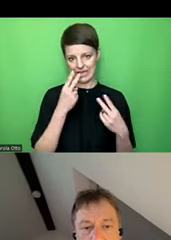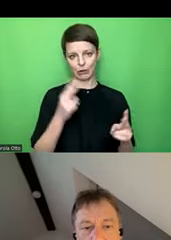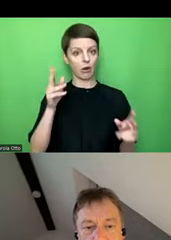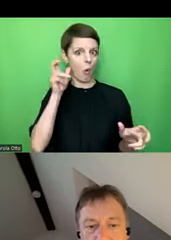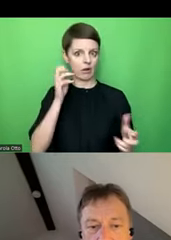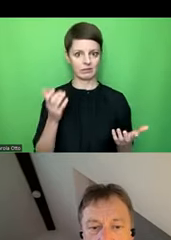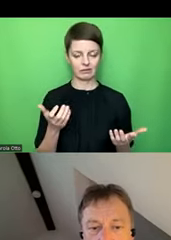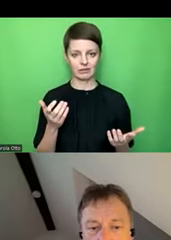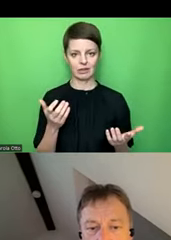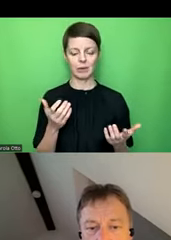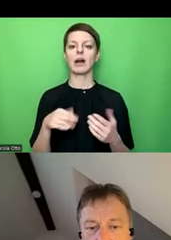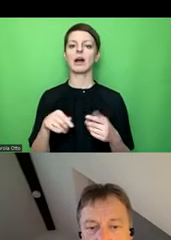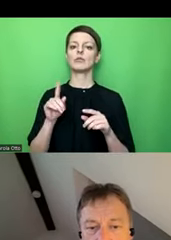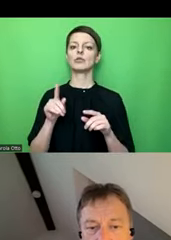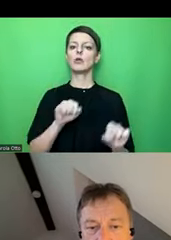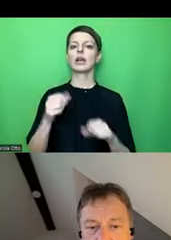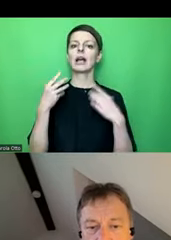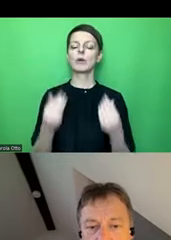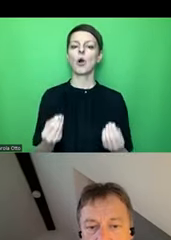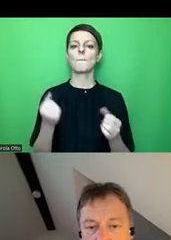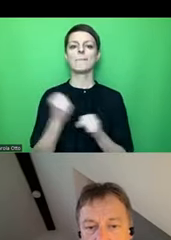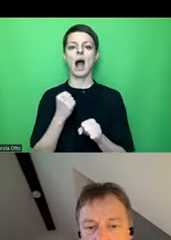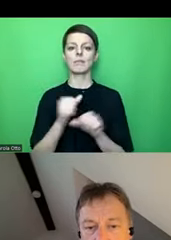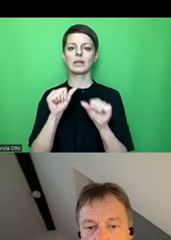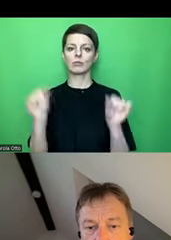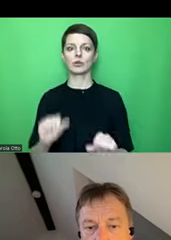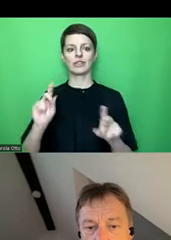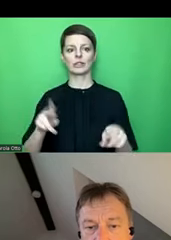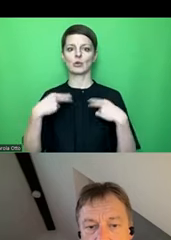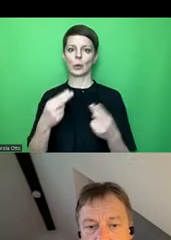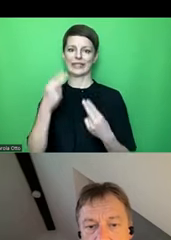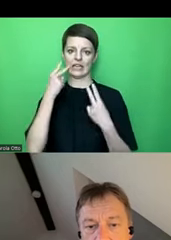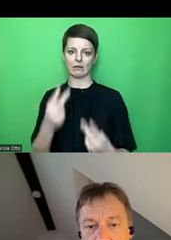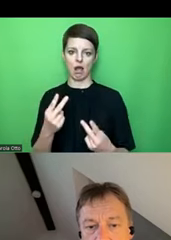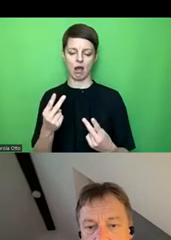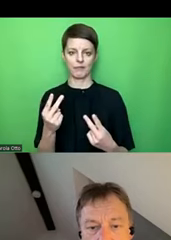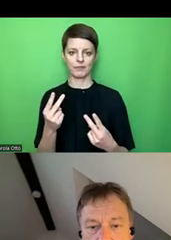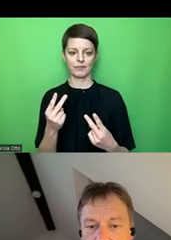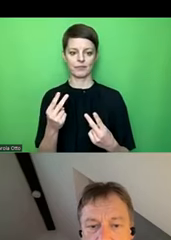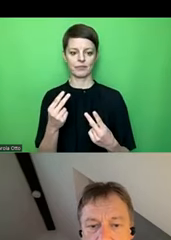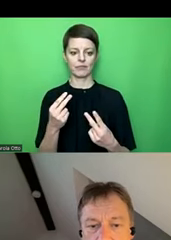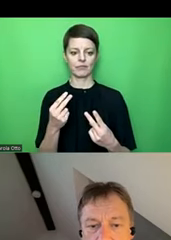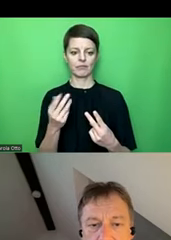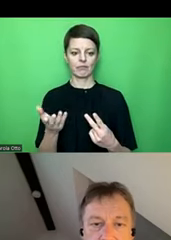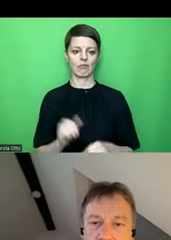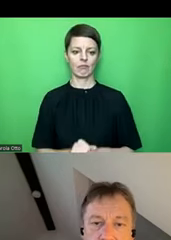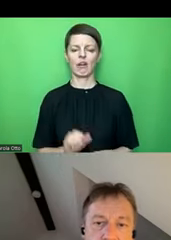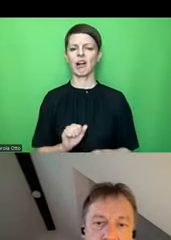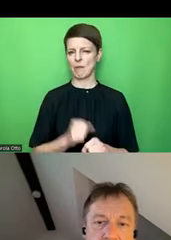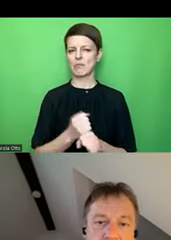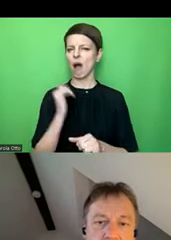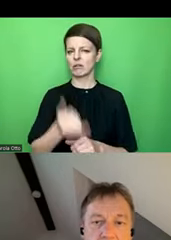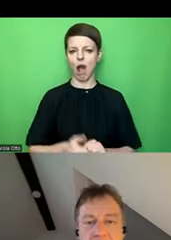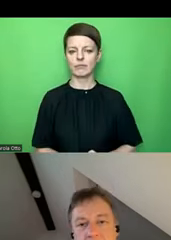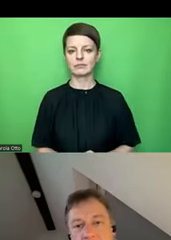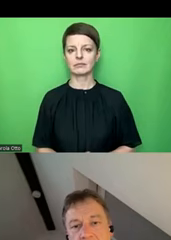Und dann müsste ich mal schauen, dass ich dann einblenden, ja, das kann ich machen. ja, also